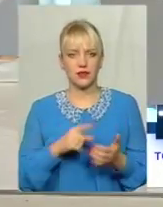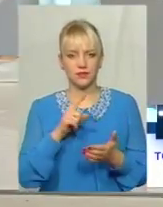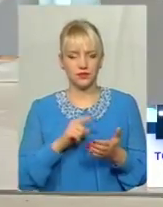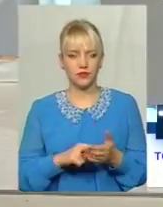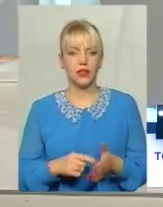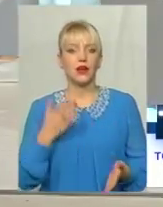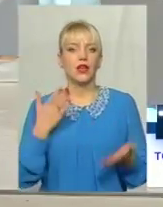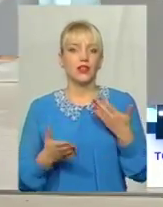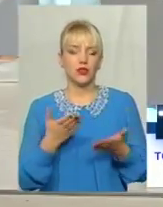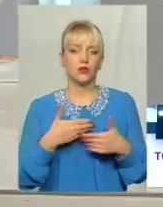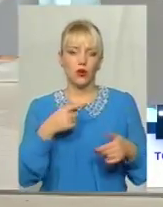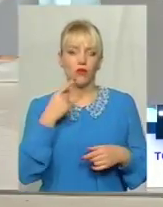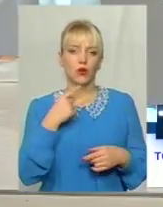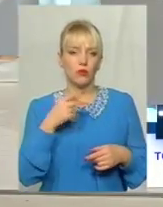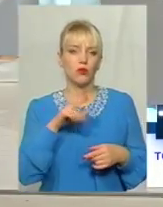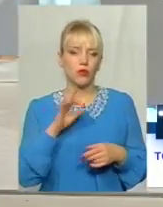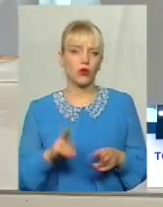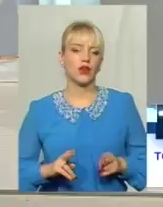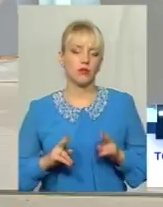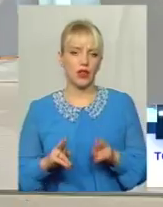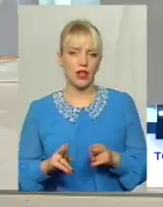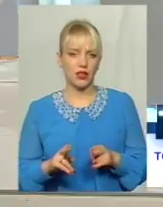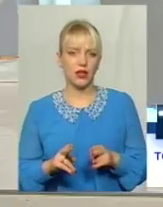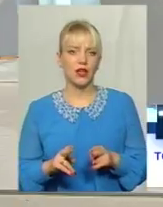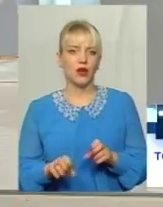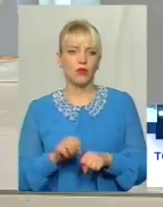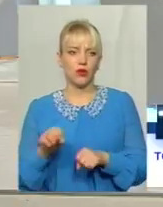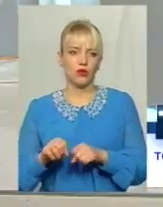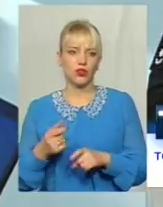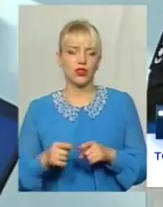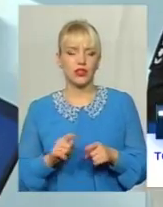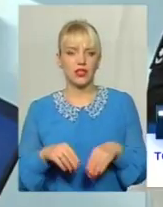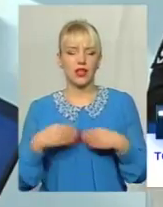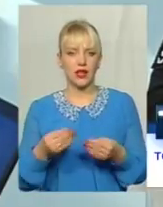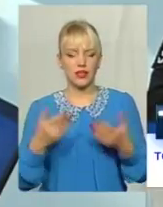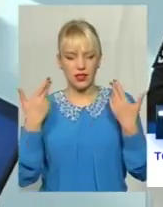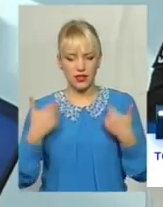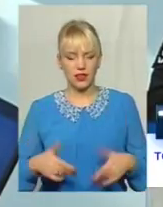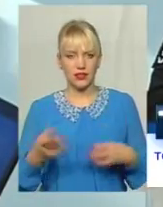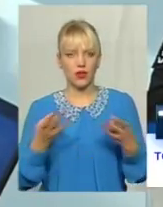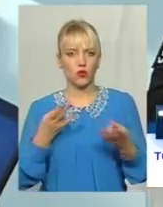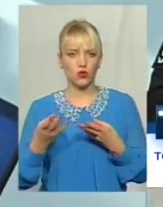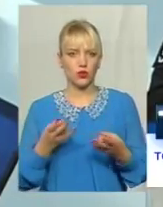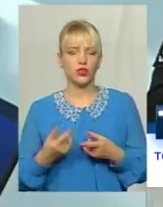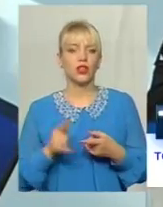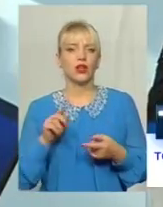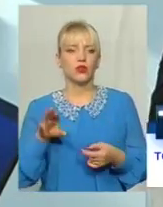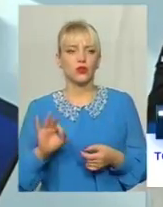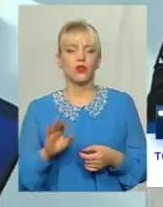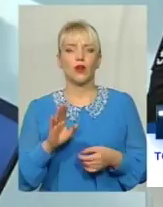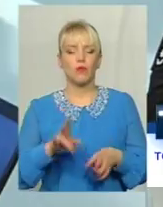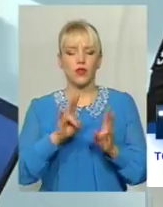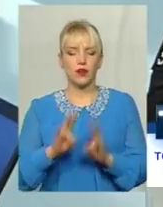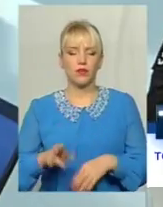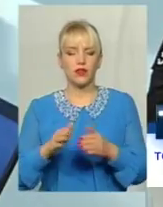Якщо ми говоримо про кримінальні правопорушення, нанесення тілесних ушкоджень То, звичайно, потерпіла